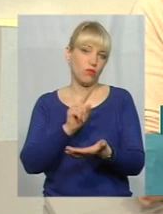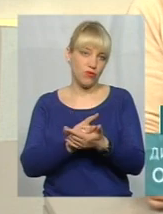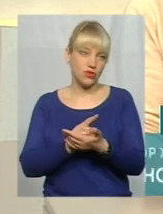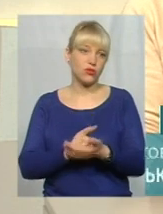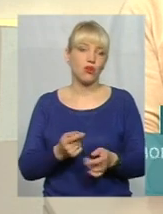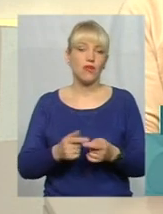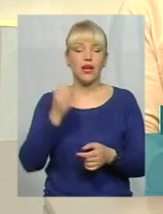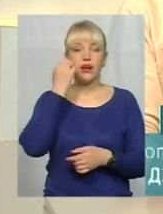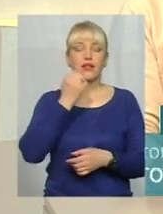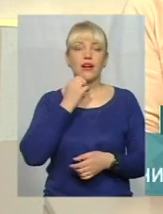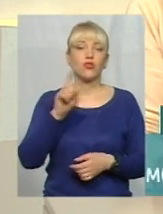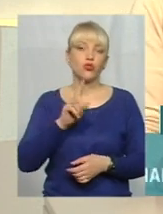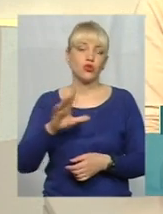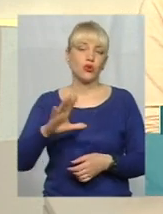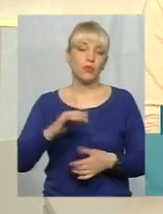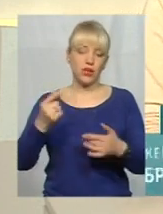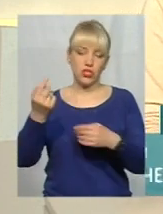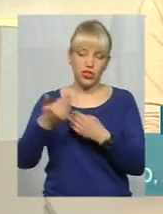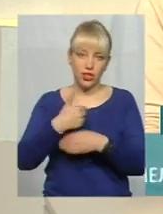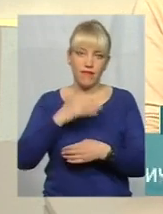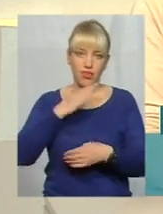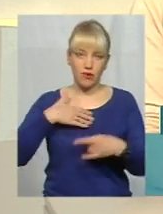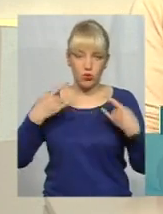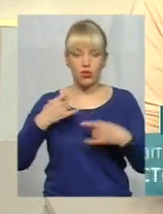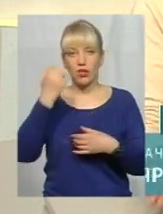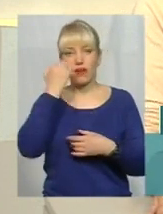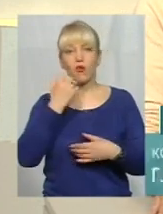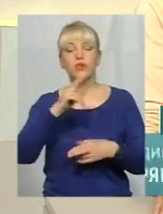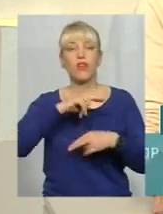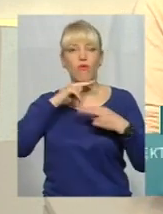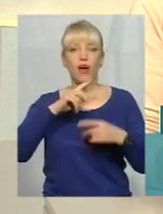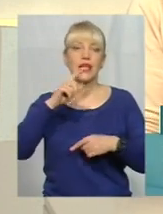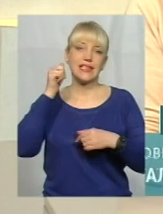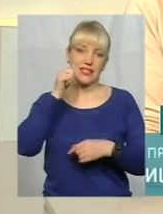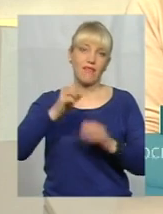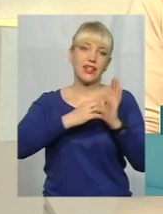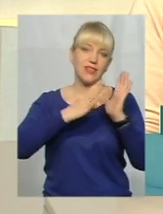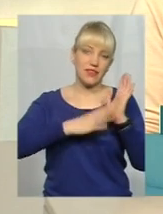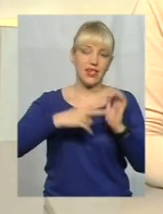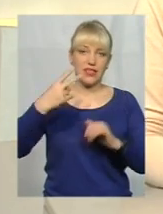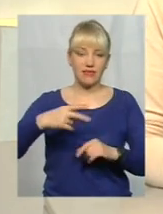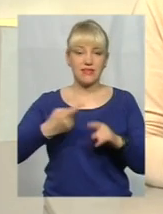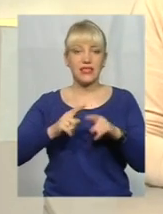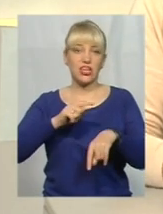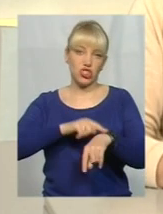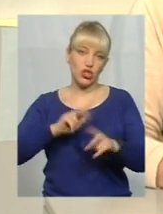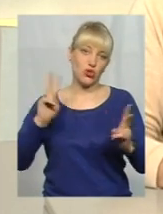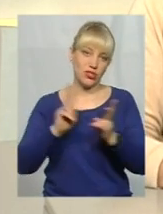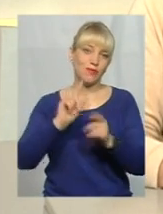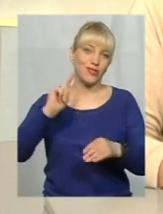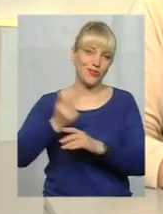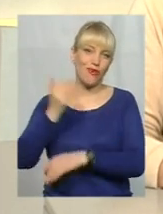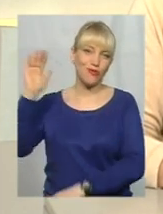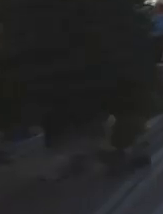Владиславе, що сьогодні прийшли до нас у студії. Глядачам дякую за увагу. Завтра о 19.20 в цей час зустрінемося знову.